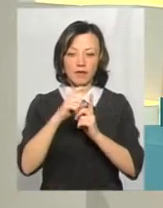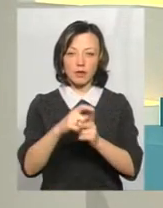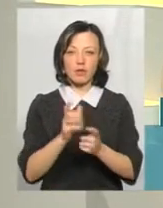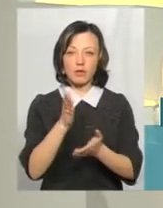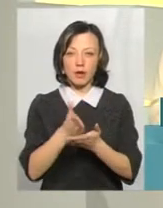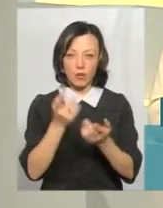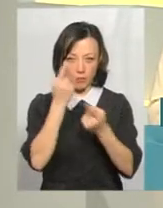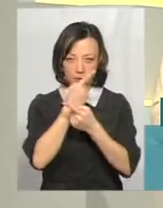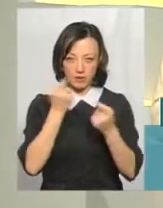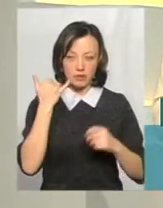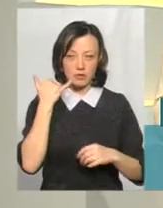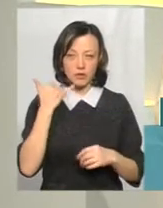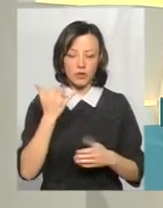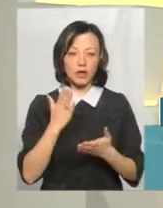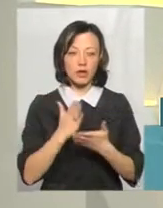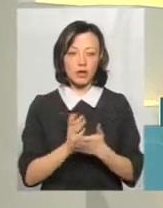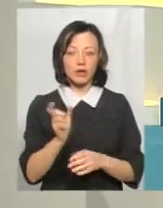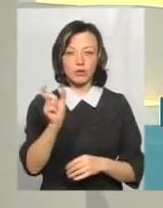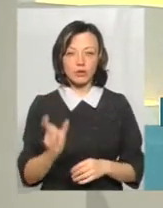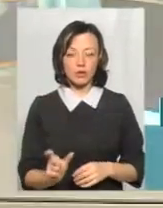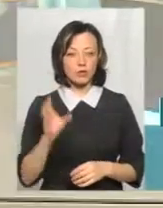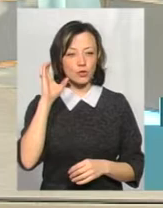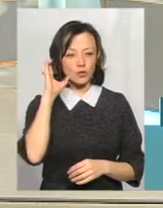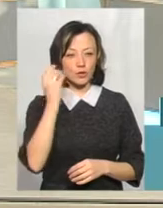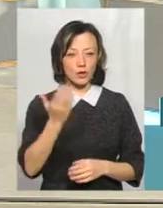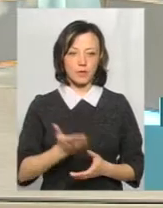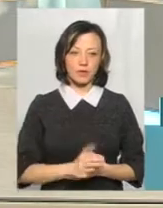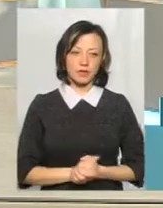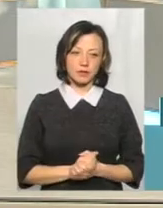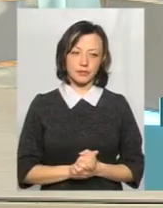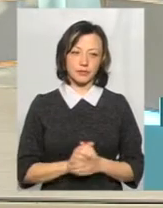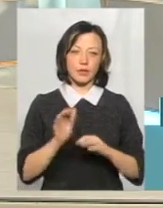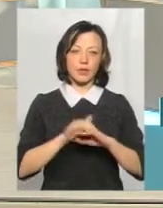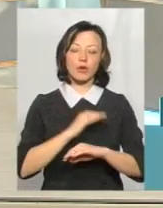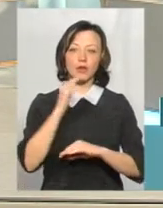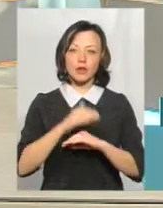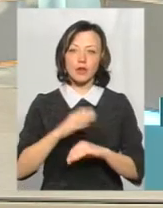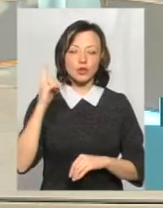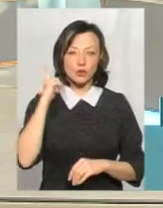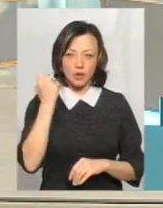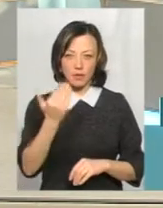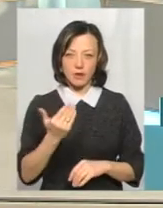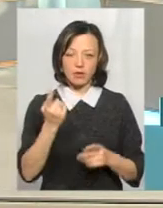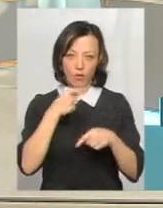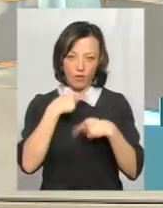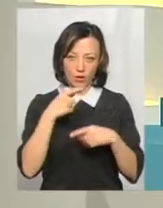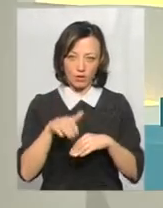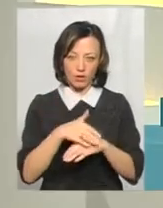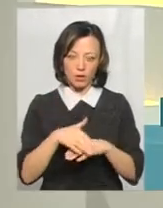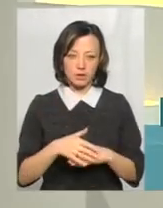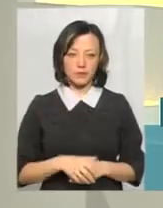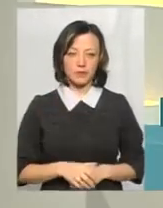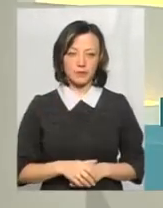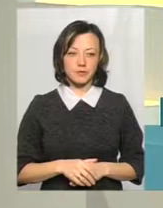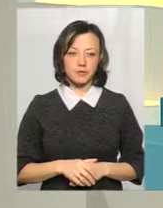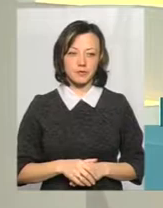ефірі. І в нас на дзвінку вже є глядач, давайте послухаємо його питання. Добрий вечір, ми вас чуємо, в ефірі. Добрий вечір.